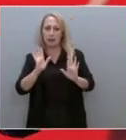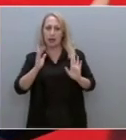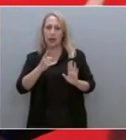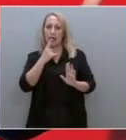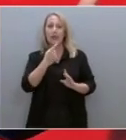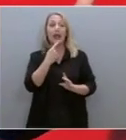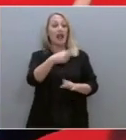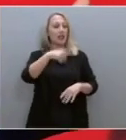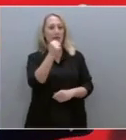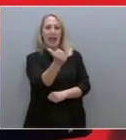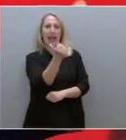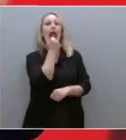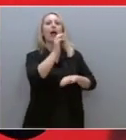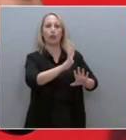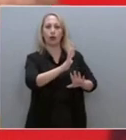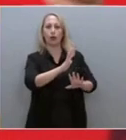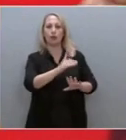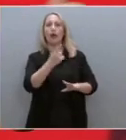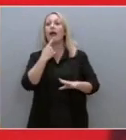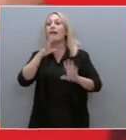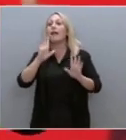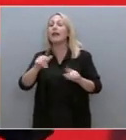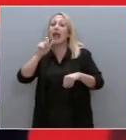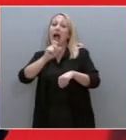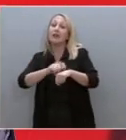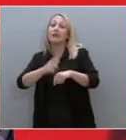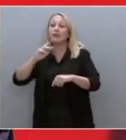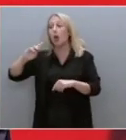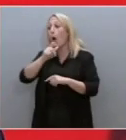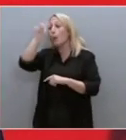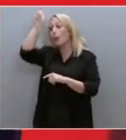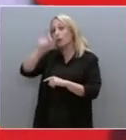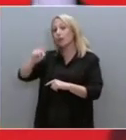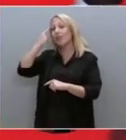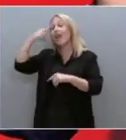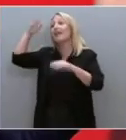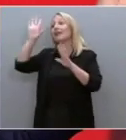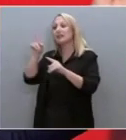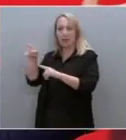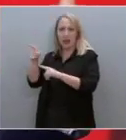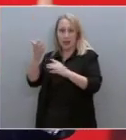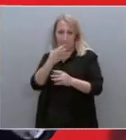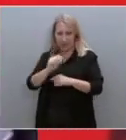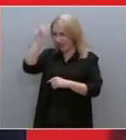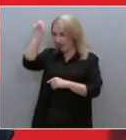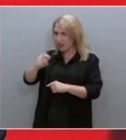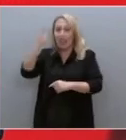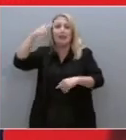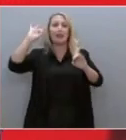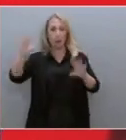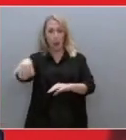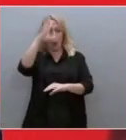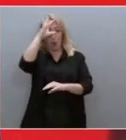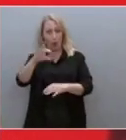υπάρχουν άλλες παρακολουθήσεις. Λένε δεν υπάρχουν κάτι που να γνωρίζει ο Πρωθυπουργός. Ο Πρωθυπουργός αυτός δεν γνωρίζει τίποτα τελικά. Όλα